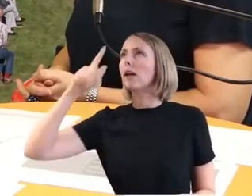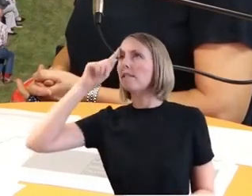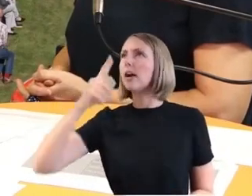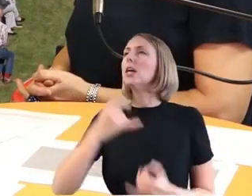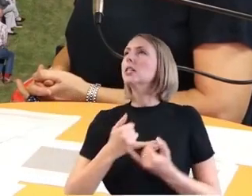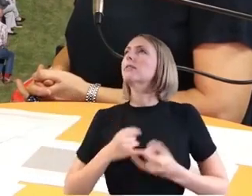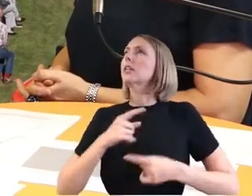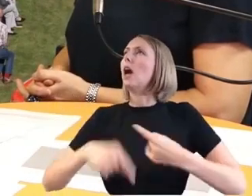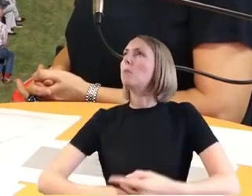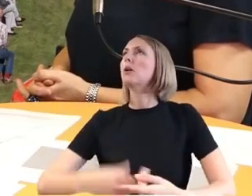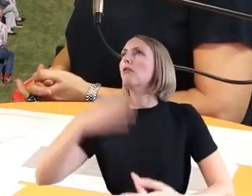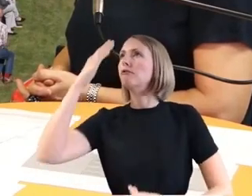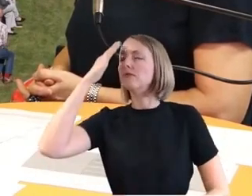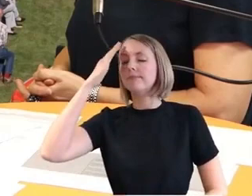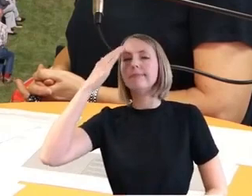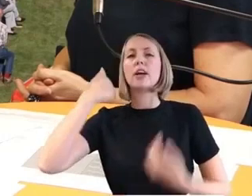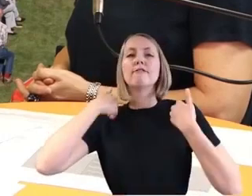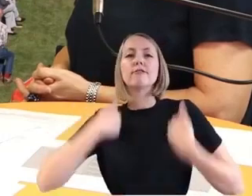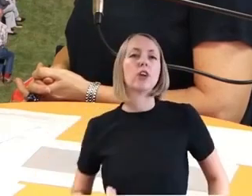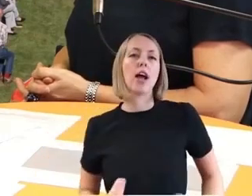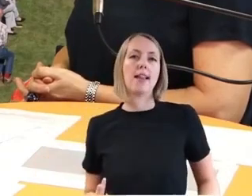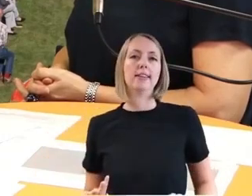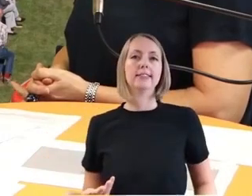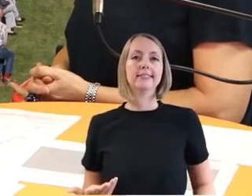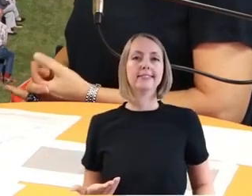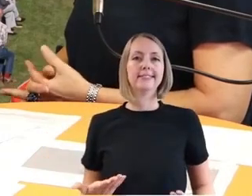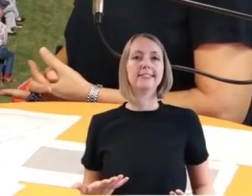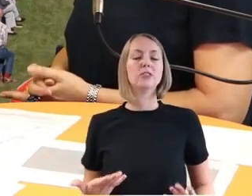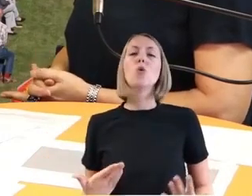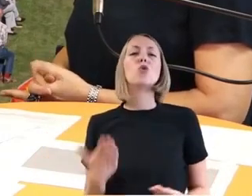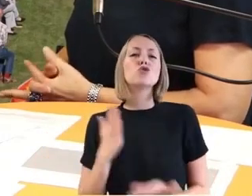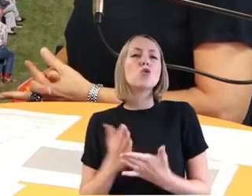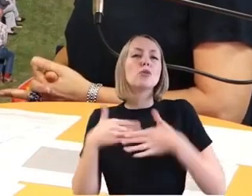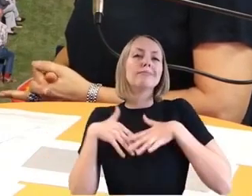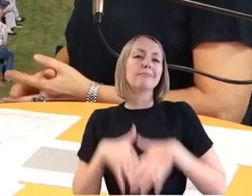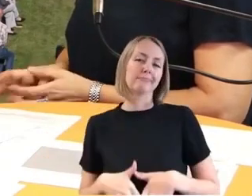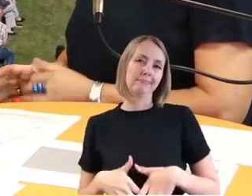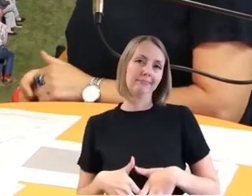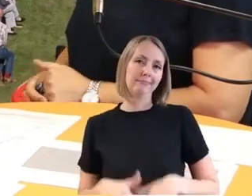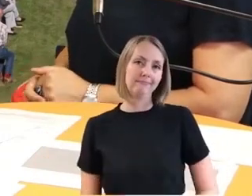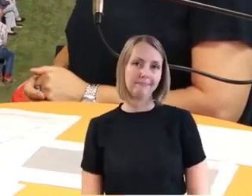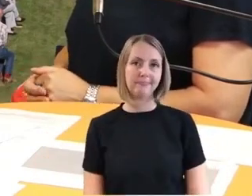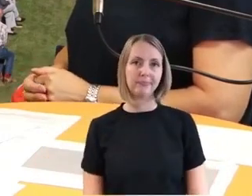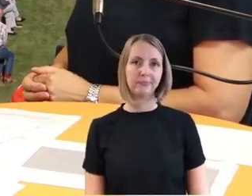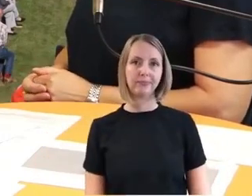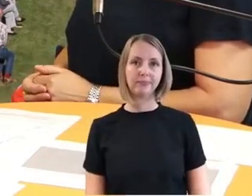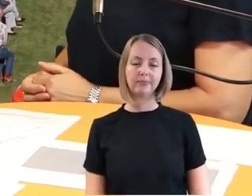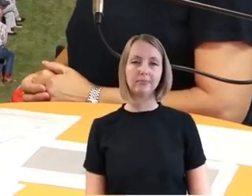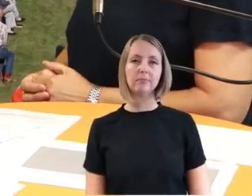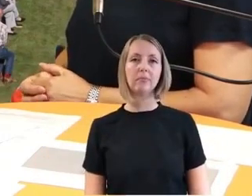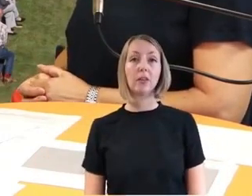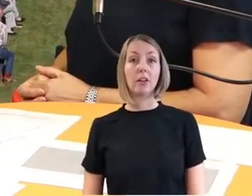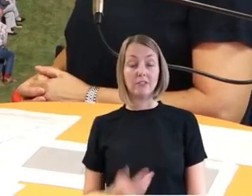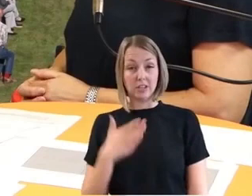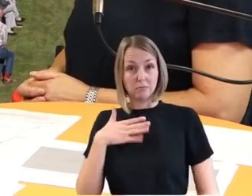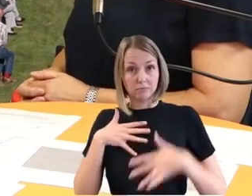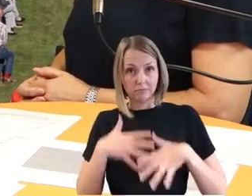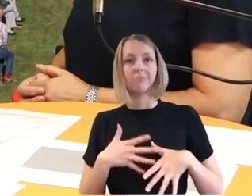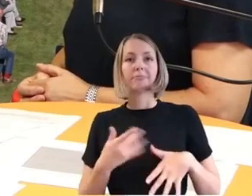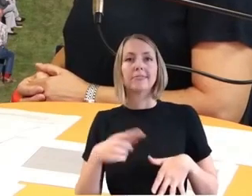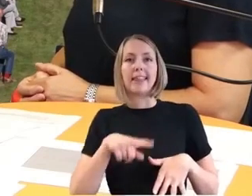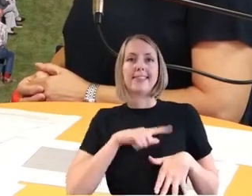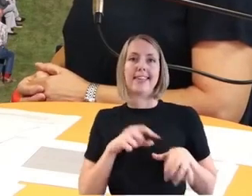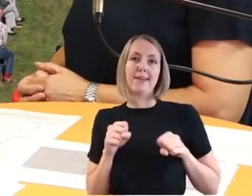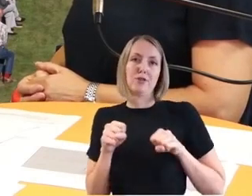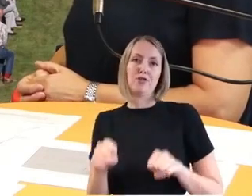Ernstfall schon den Ablauf schon kennen. Und damit das, genau das trägt auch zum Selbstschutz der Menschen schlussendlich bei.